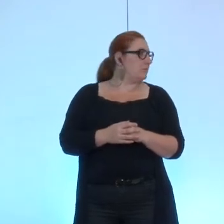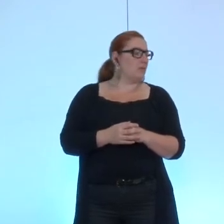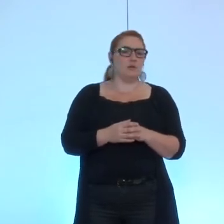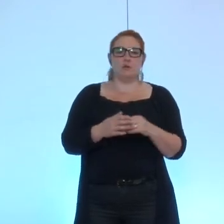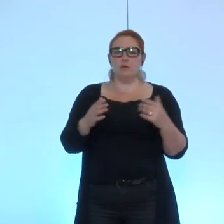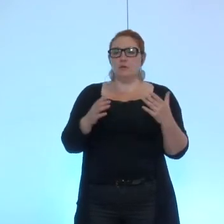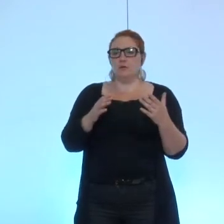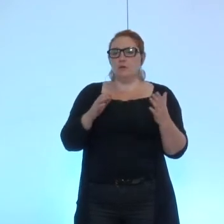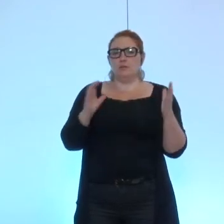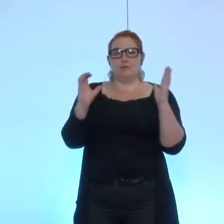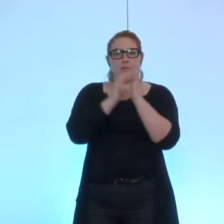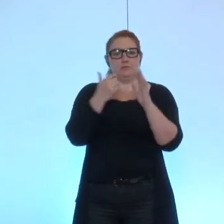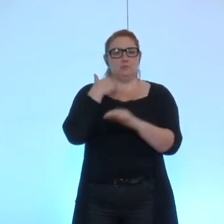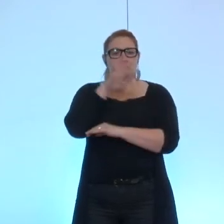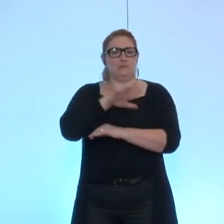délibération numéro 54